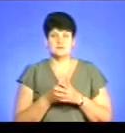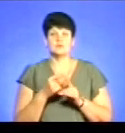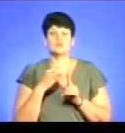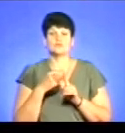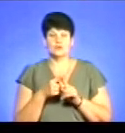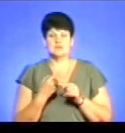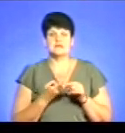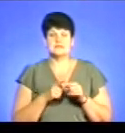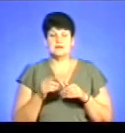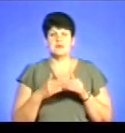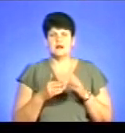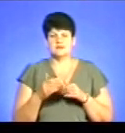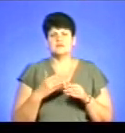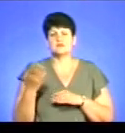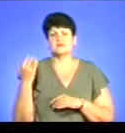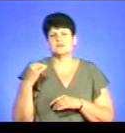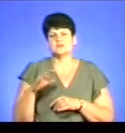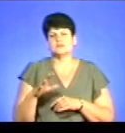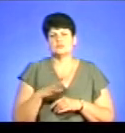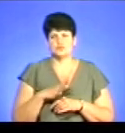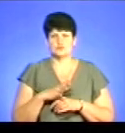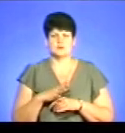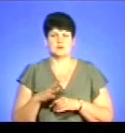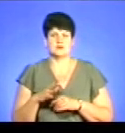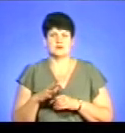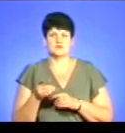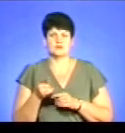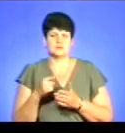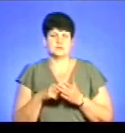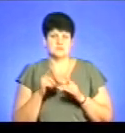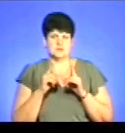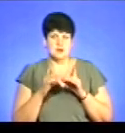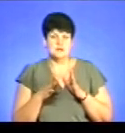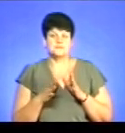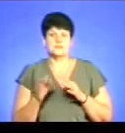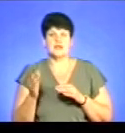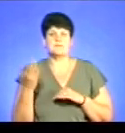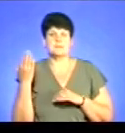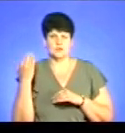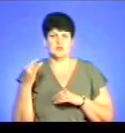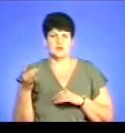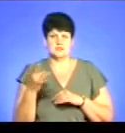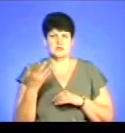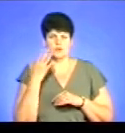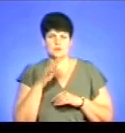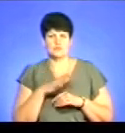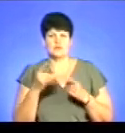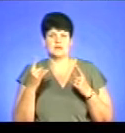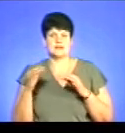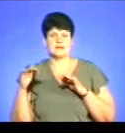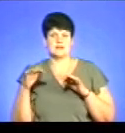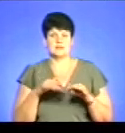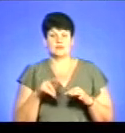вже практика практикувалася управлінням соціальної політики Тернопільської міської ради в минулі рази, коли був великий наплив людей.